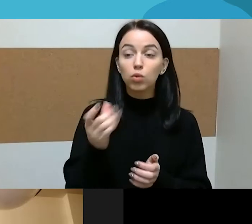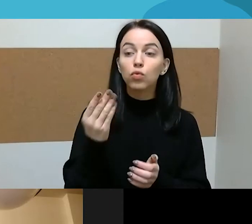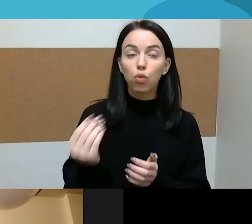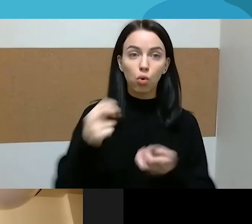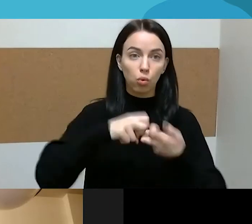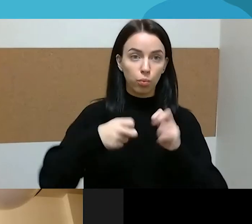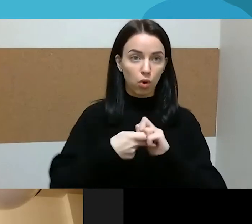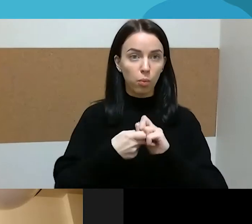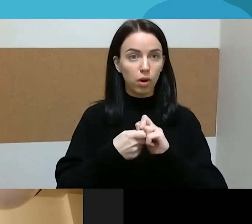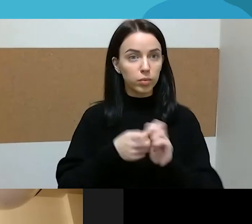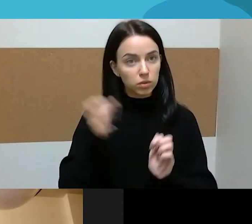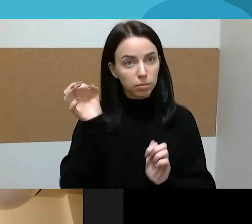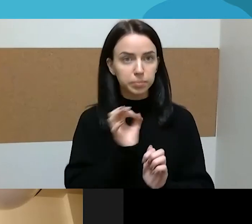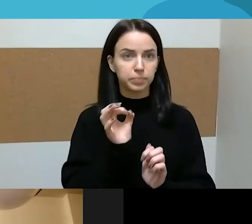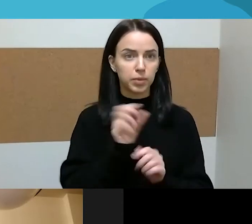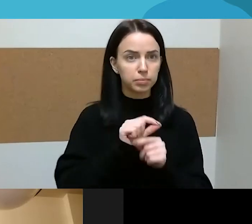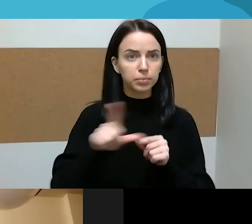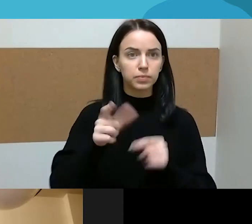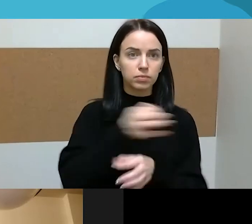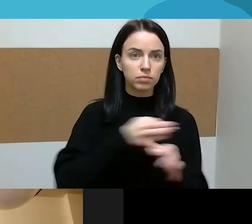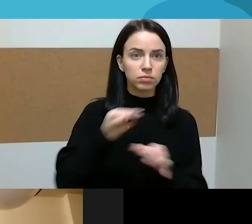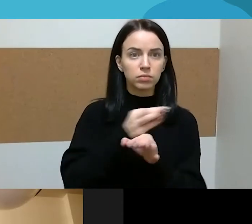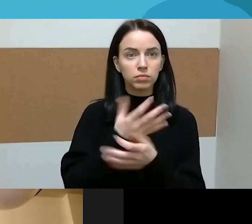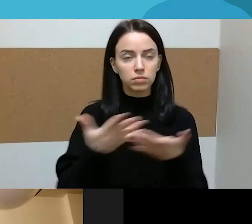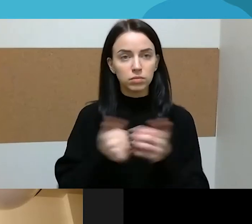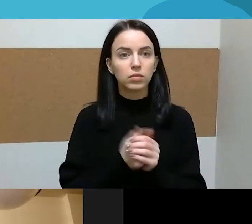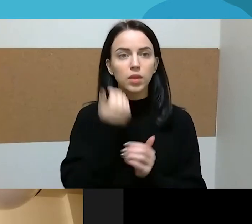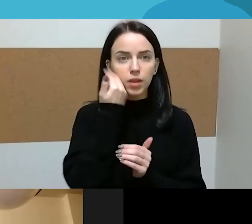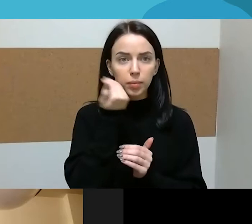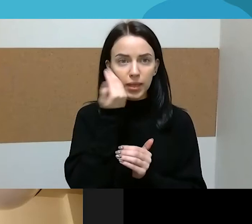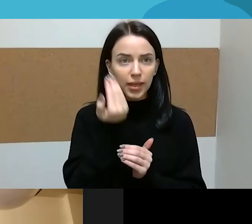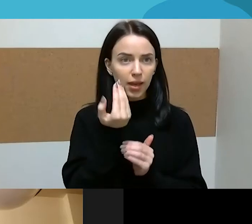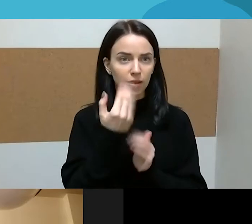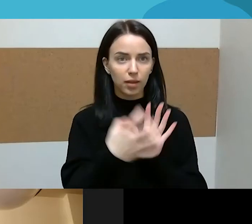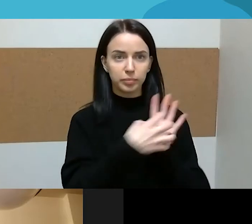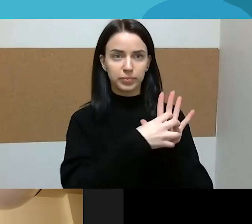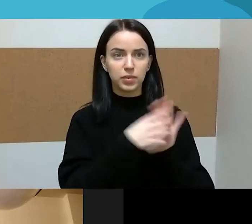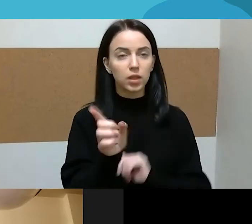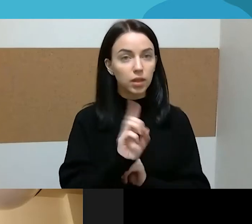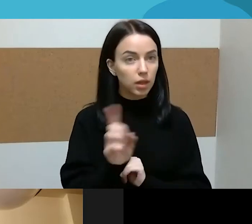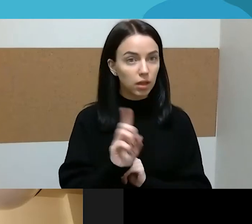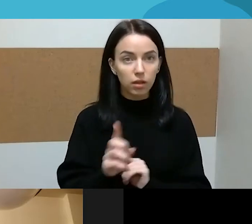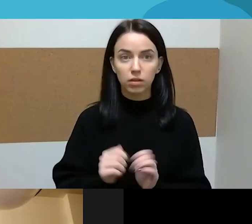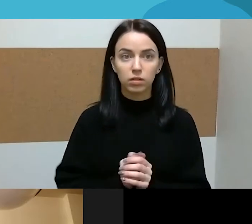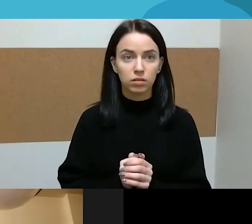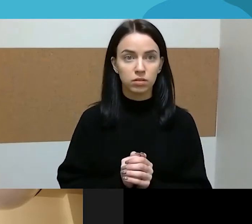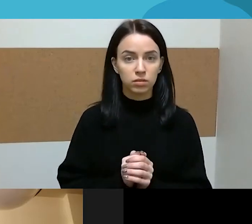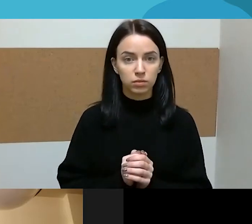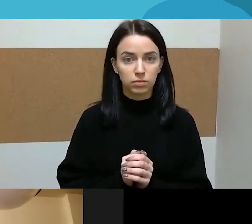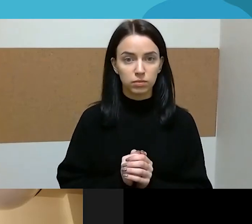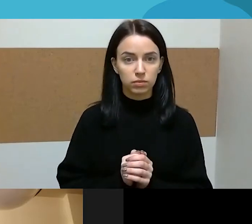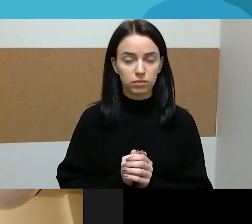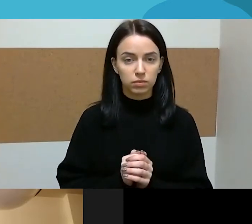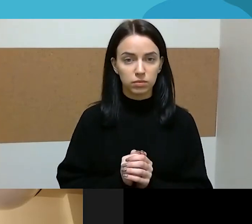netampo kažkokį gėdos ženklų, tai gal daugiau tokio atvaršėjimų. Dabar pasitikėjimo